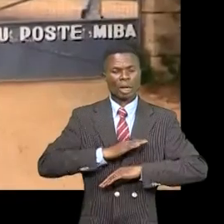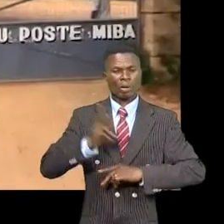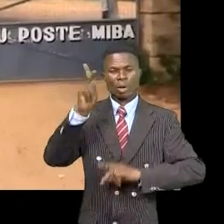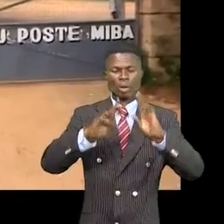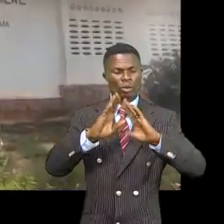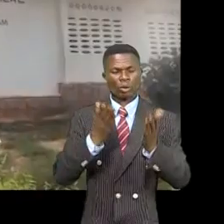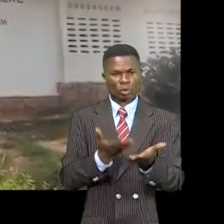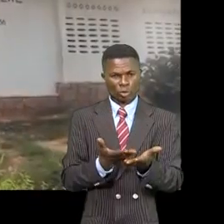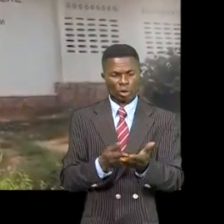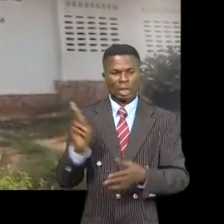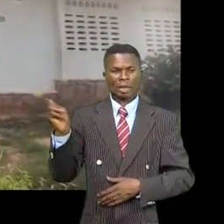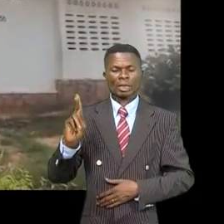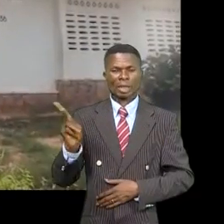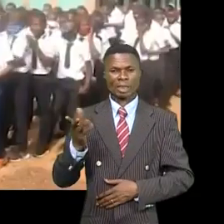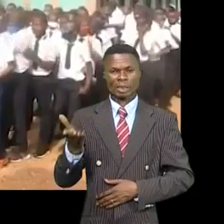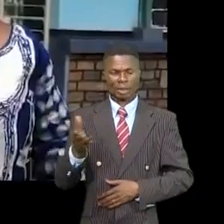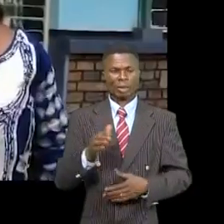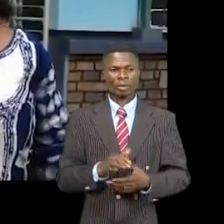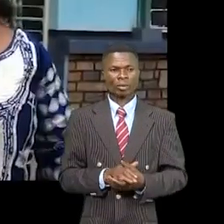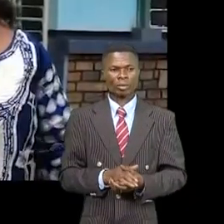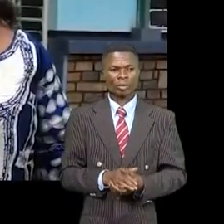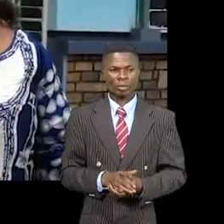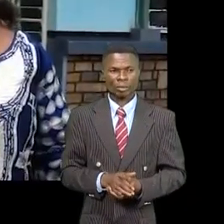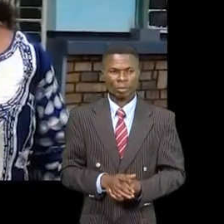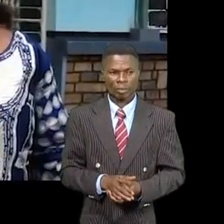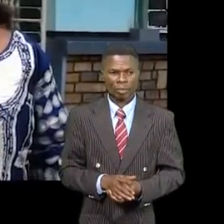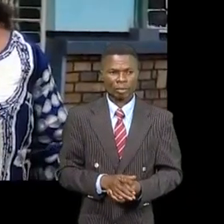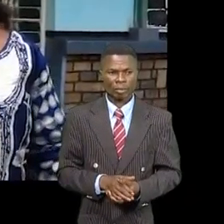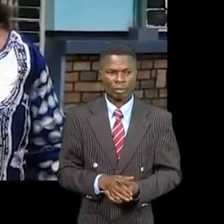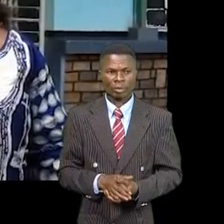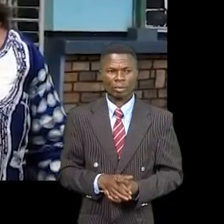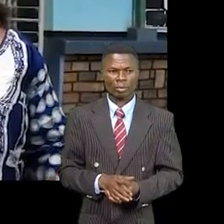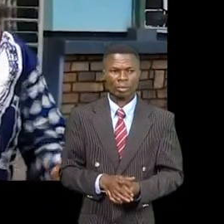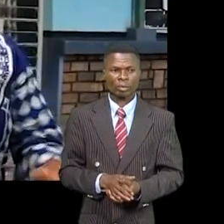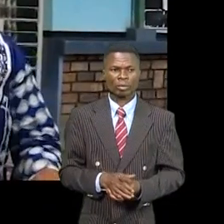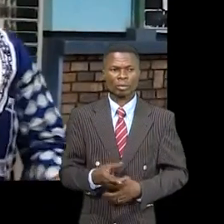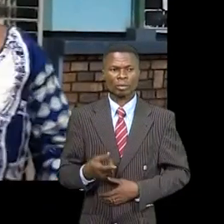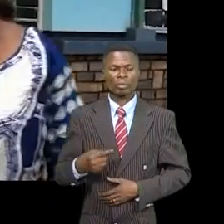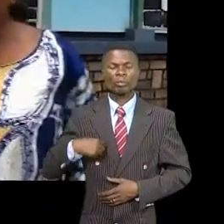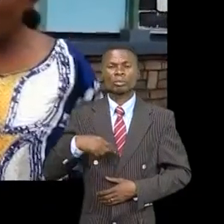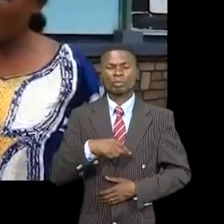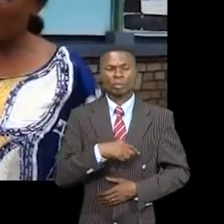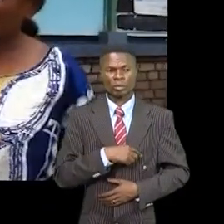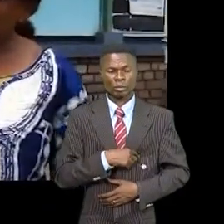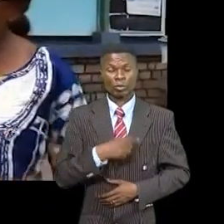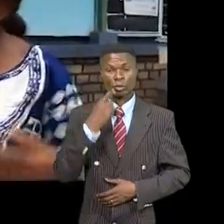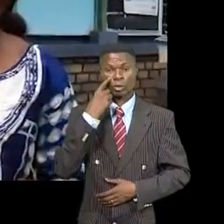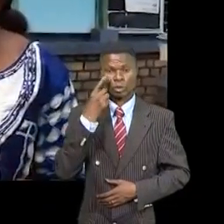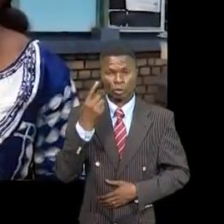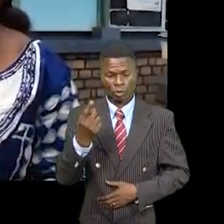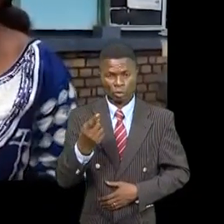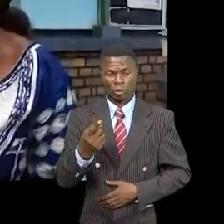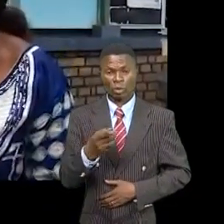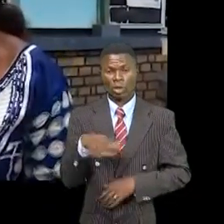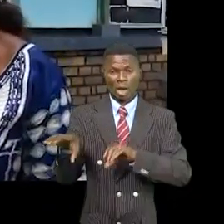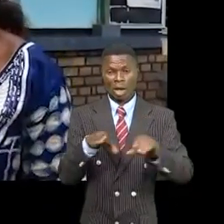derniers ça c'est une oeuvre qui nous encourage nous les enseignants quand nous voyons quelqu'un qui vient